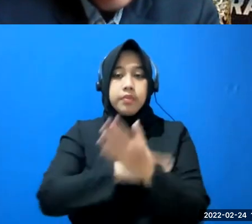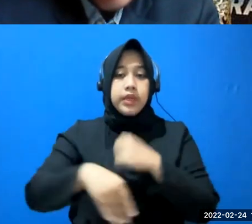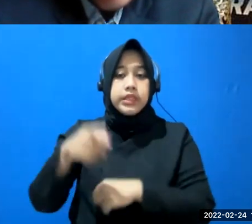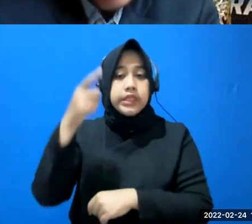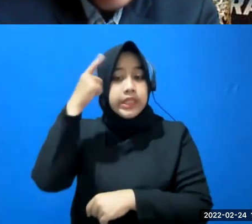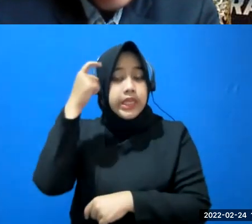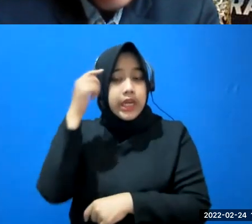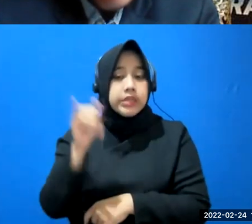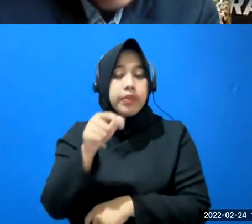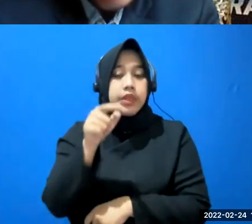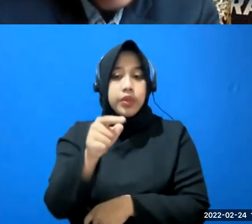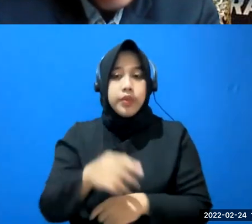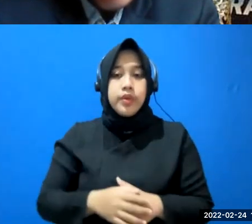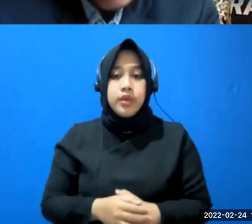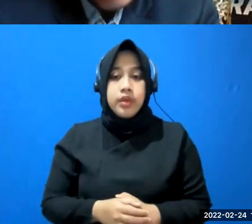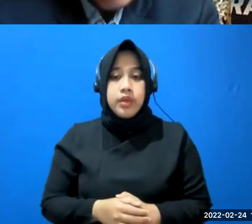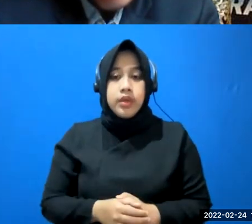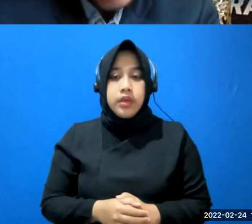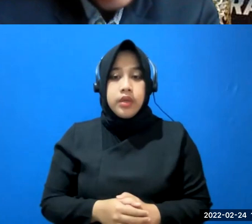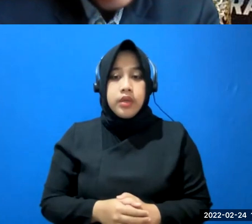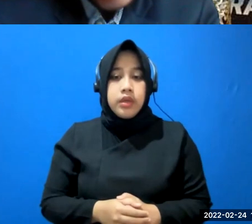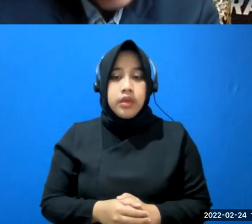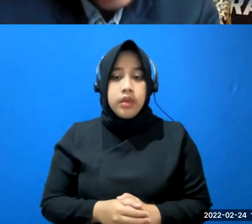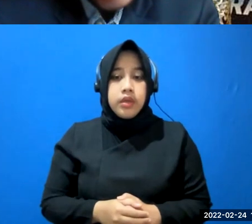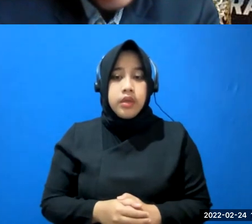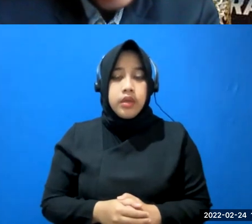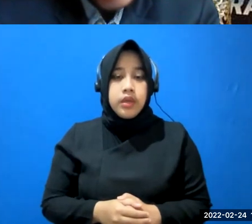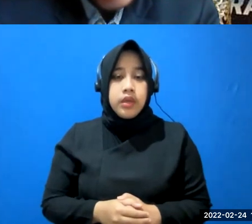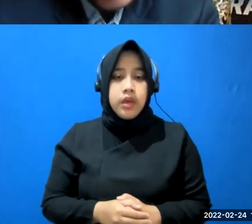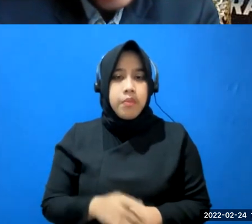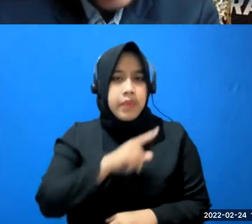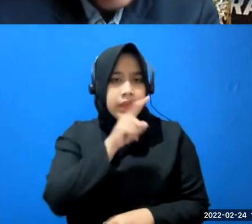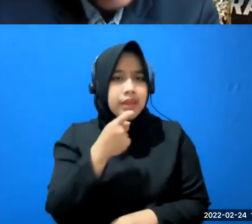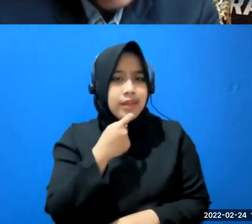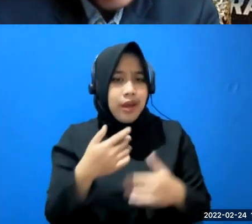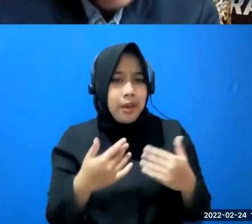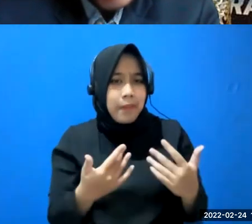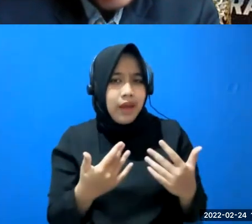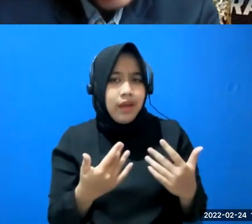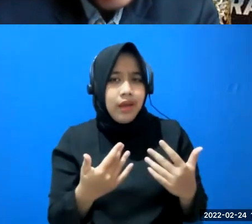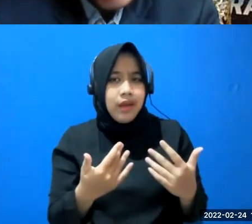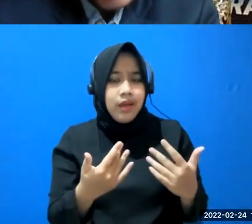seperti itu oke jadi kalau ditanya sudah apa apa tadi pertanyaannya apakah